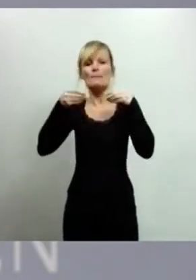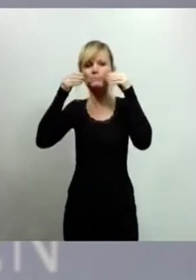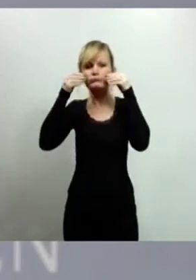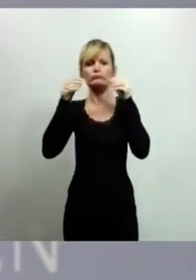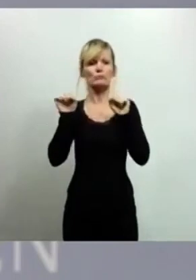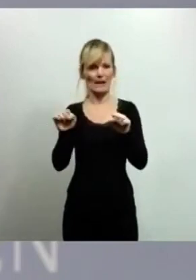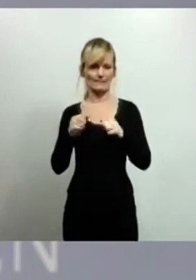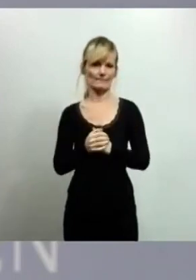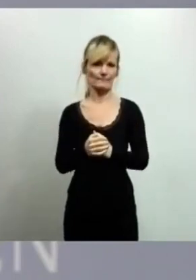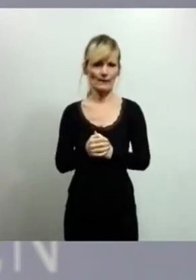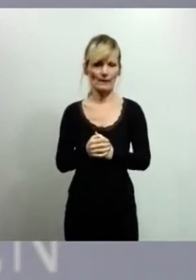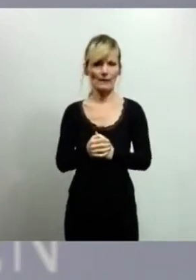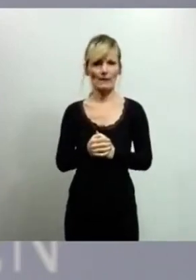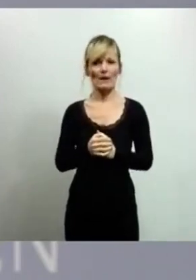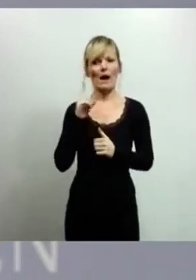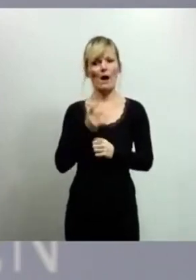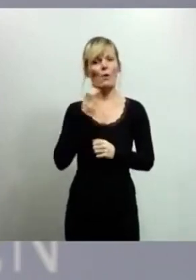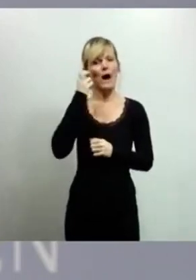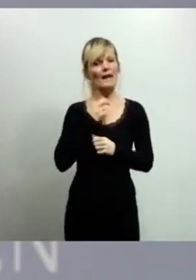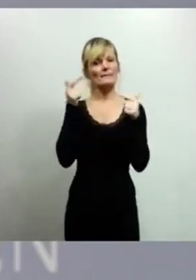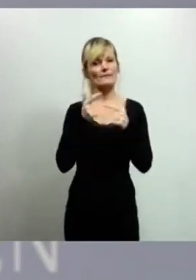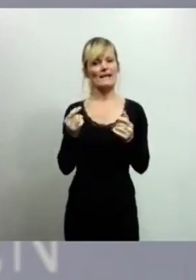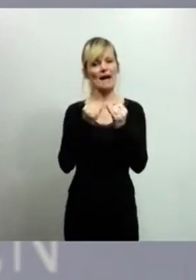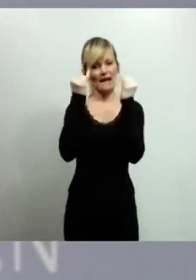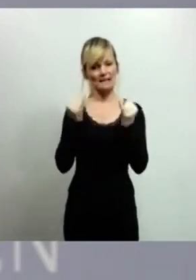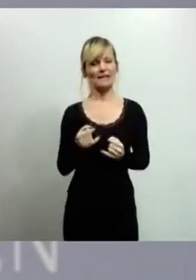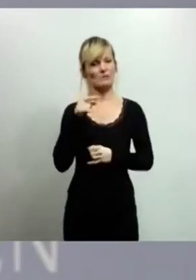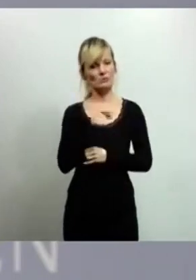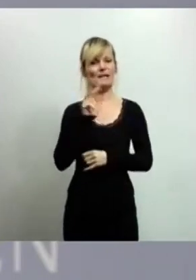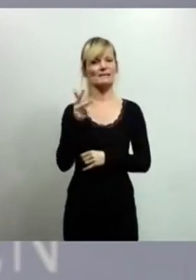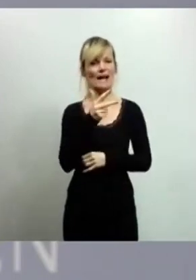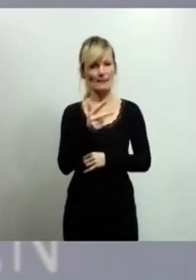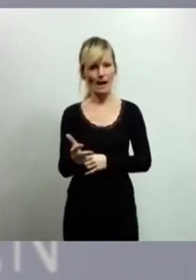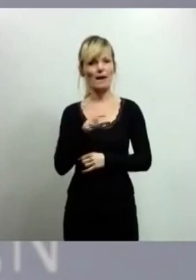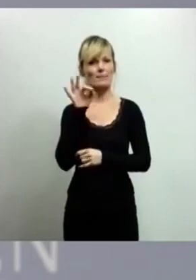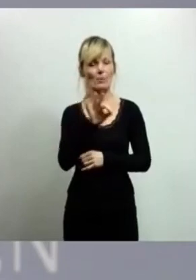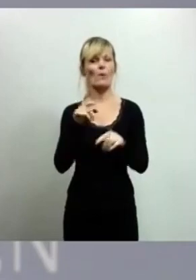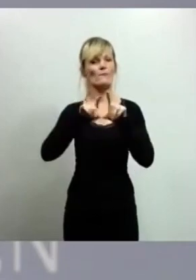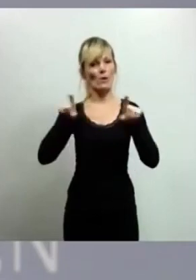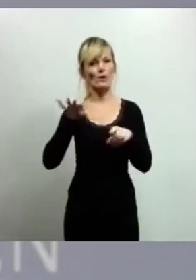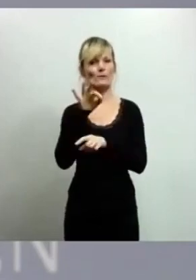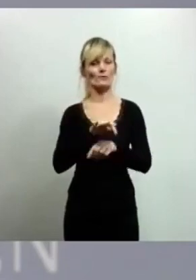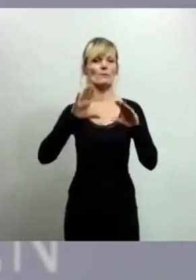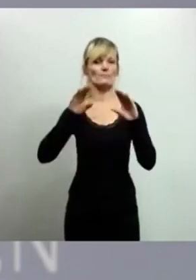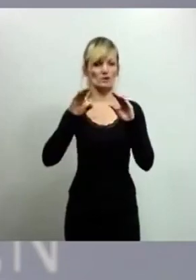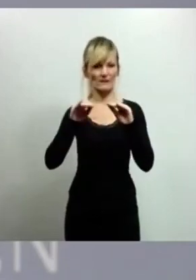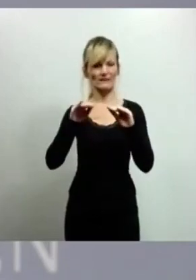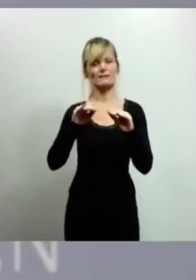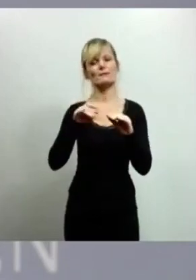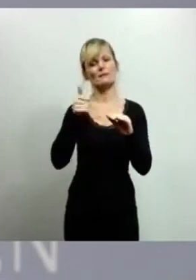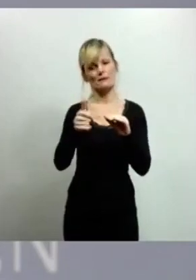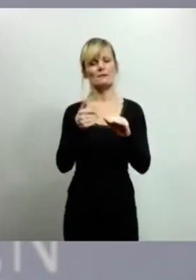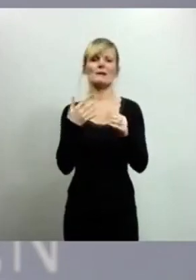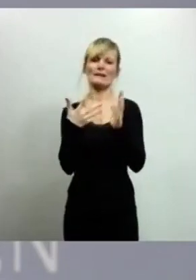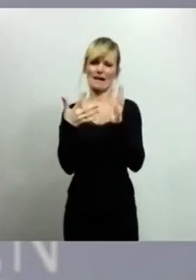Wir wollen auch in den Alten- und Pflegeeinrichtungen dreimal pro Woche für die Beschäftigten eine Testung anordnen. Auch das wird